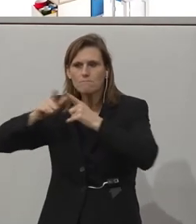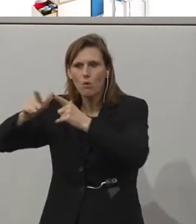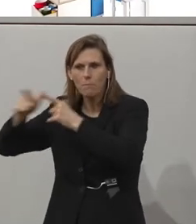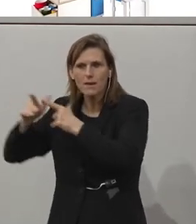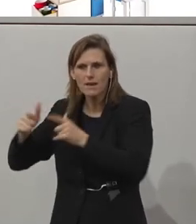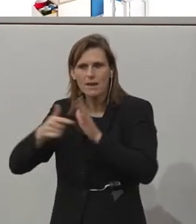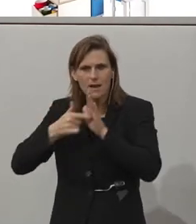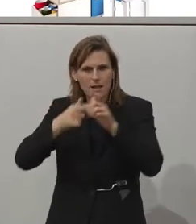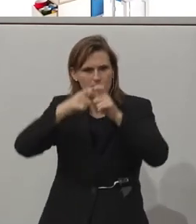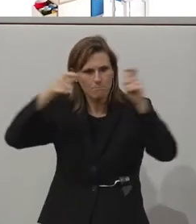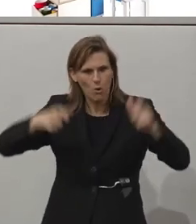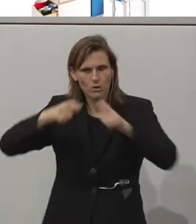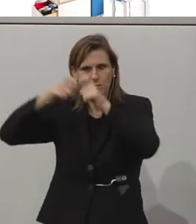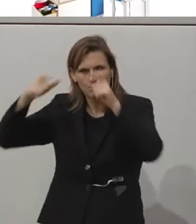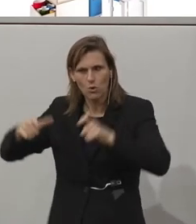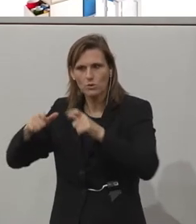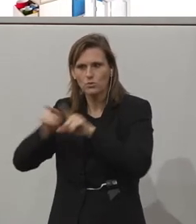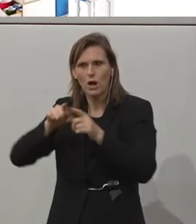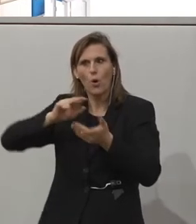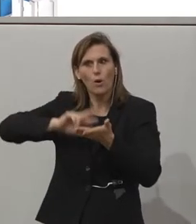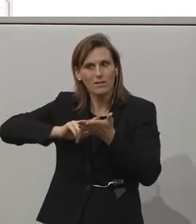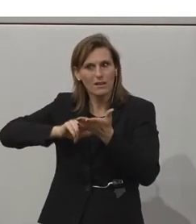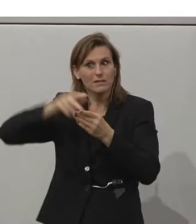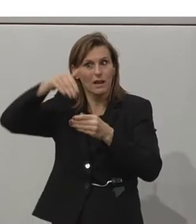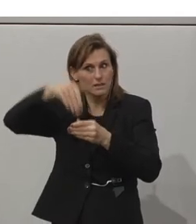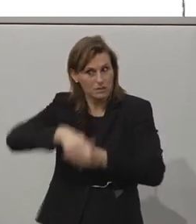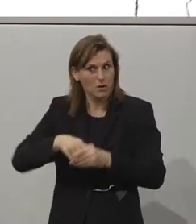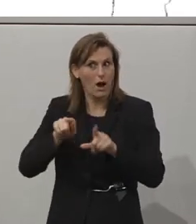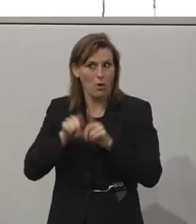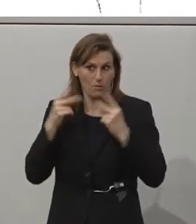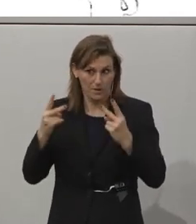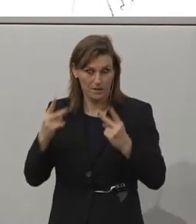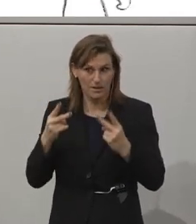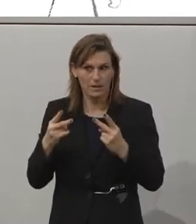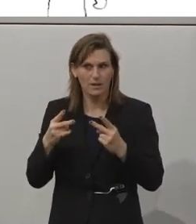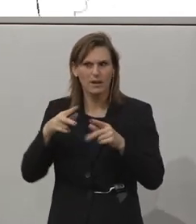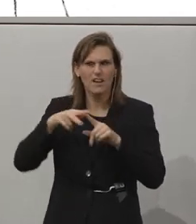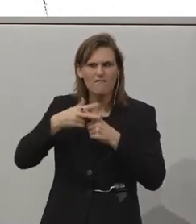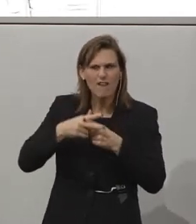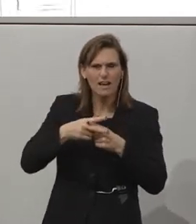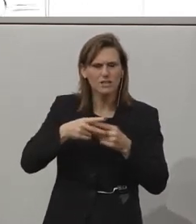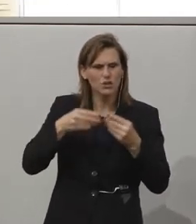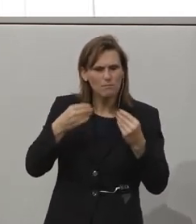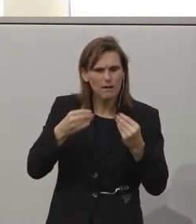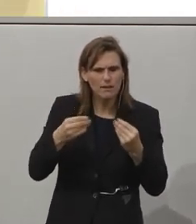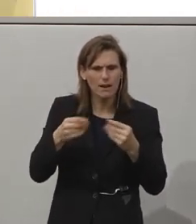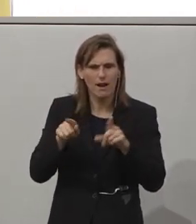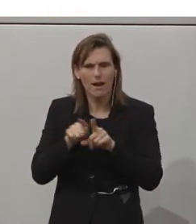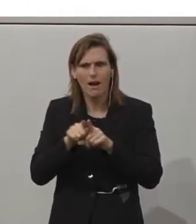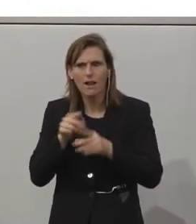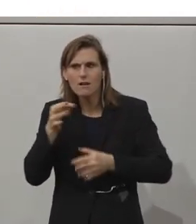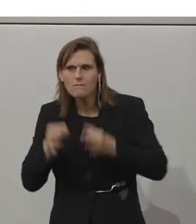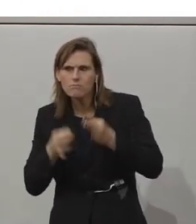präsentiert, bei denen auch die Digitalisierung nicht zu kurz kommt. Mit Werkzeugen und Arbeitsmaterialien probieren die